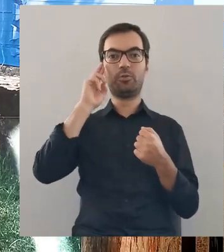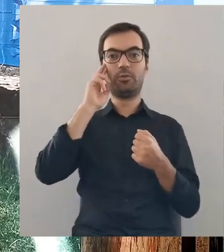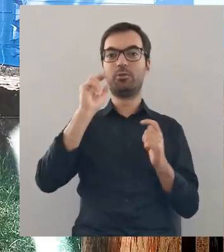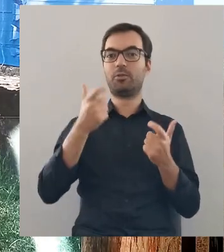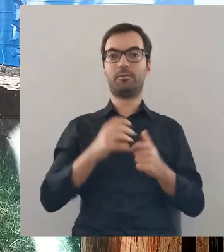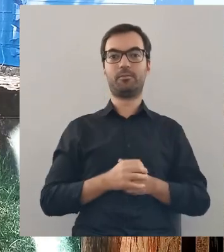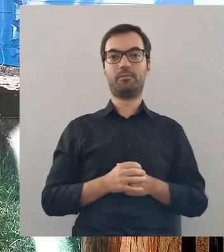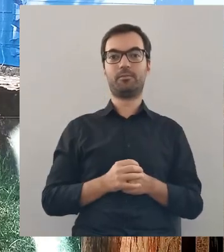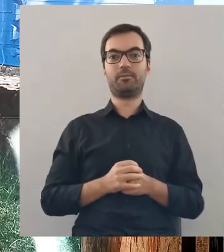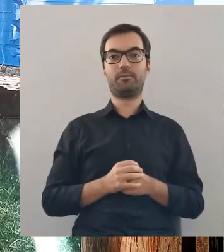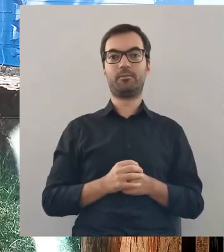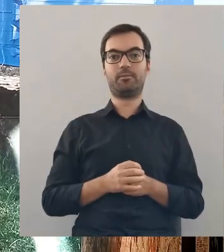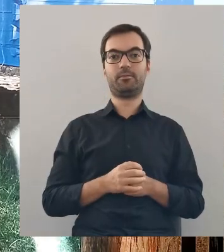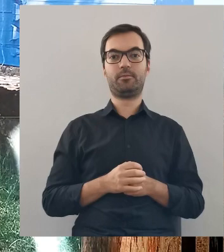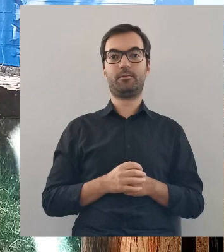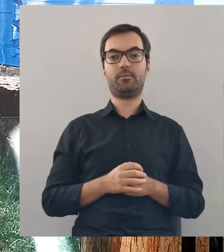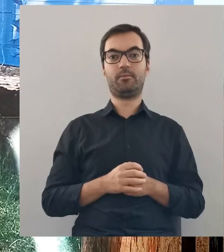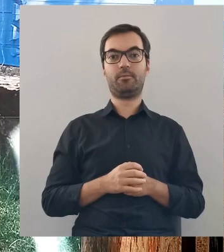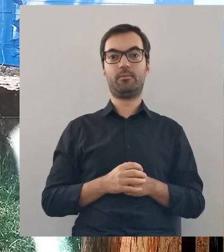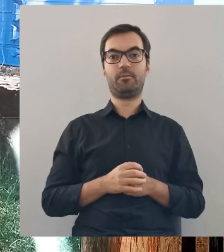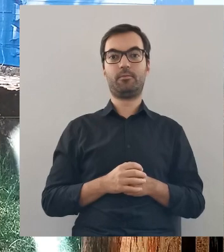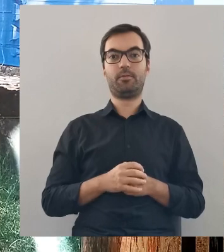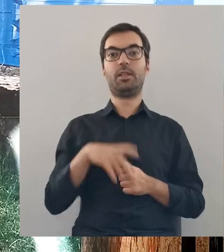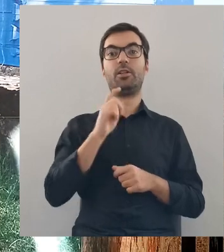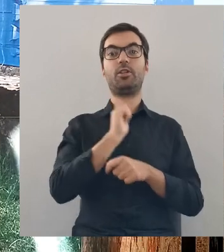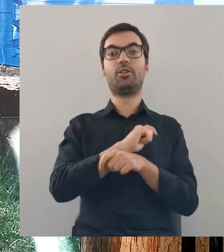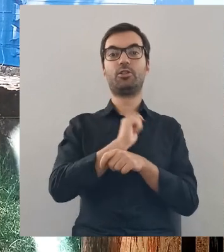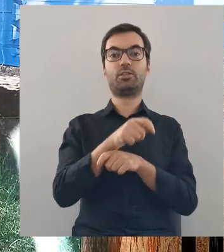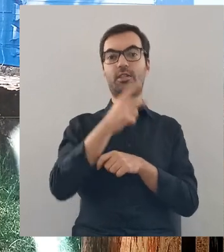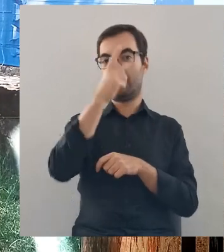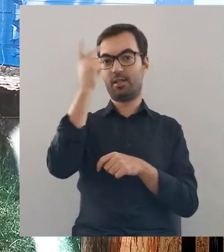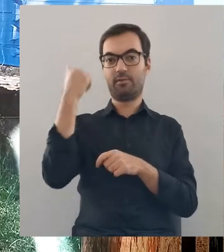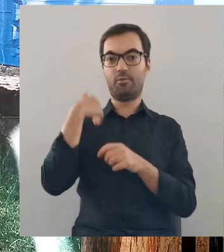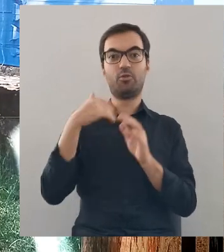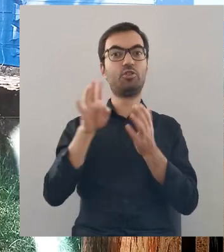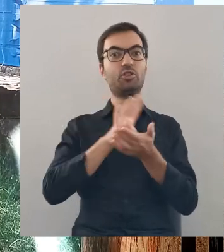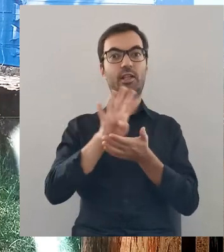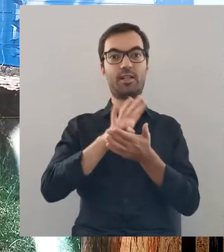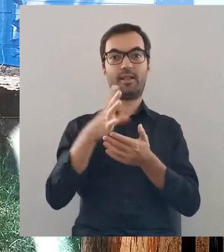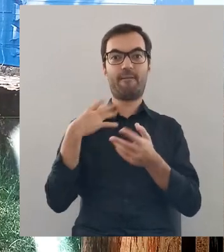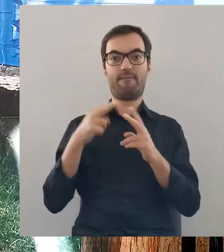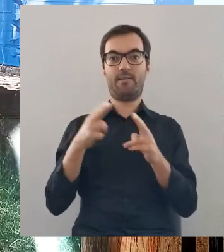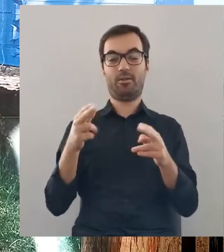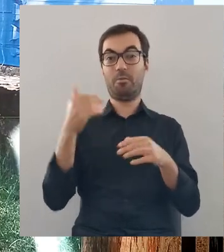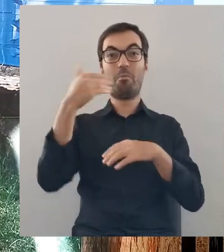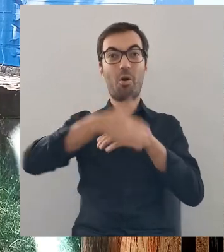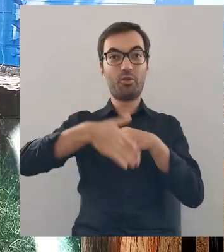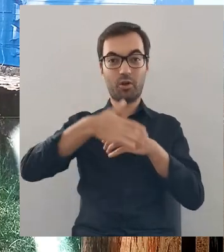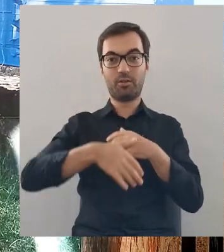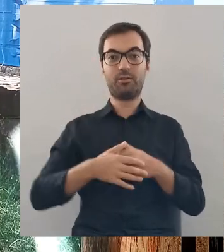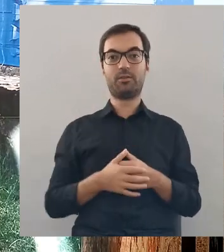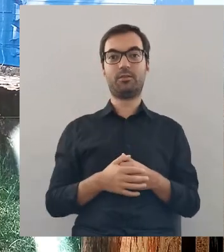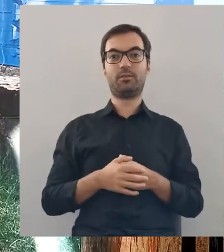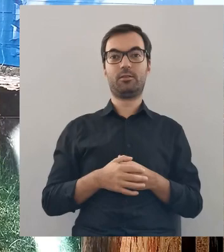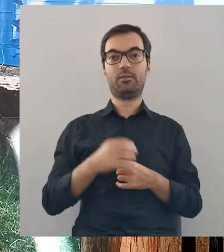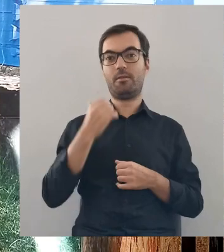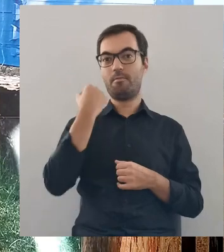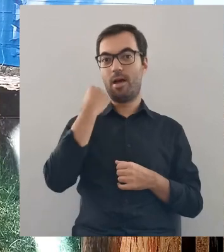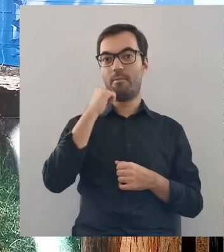solidnie zdałam sobie sprawę z tego, że krzest Litwy nastąpił w XIV wieku i to pod koniec.